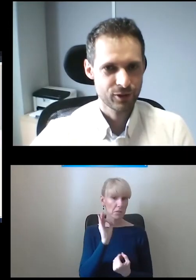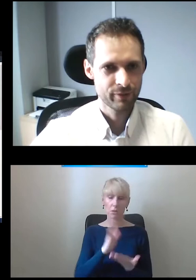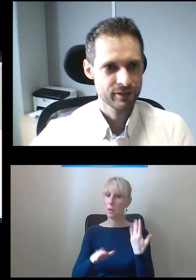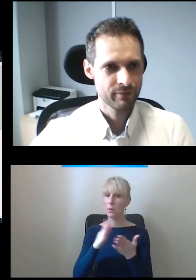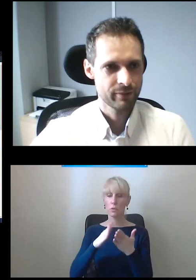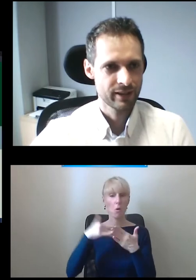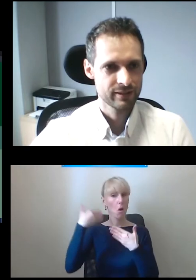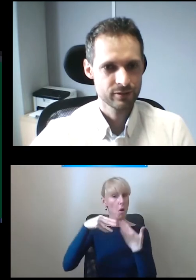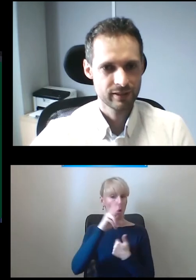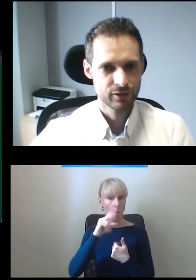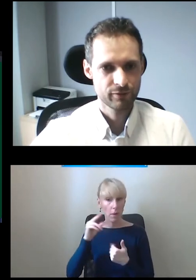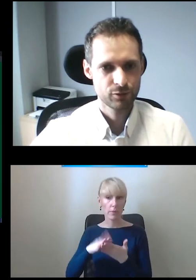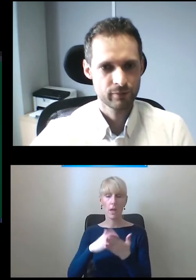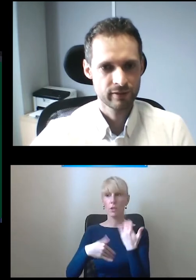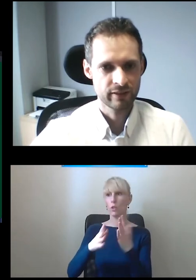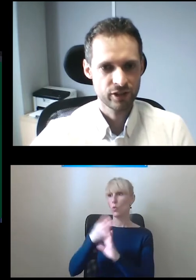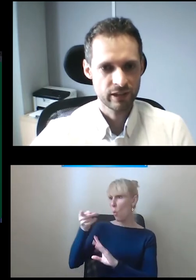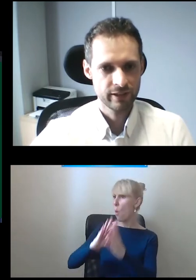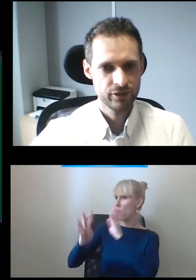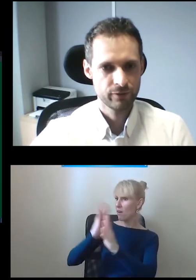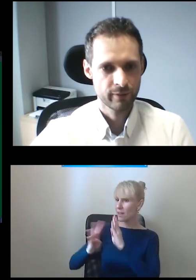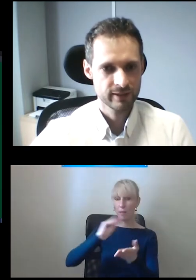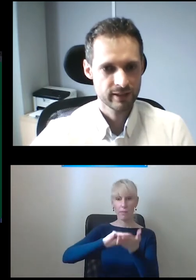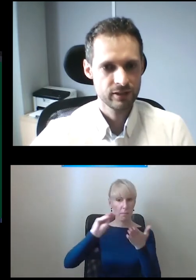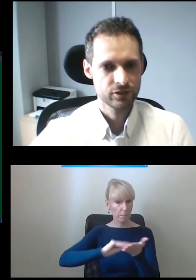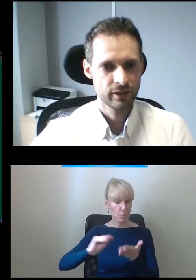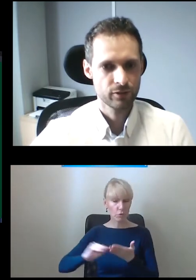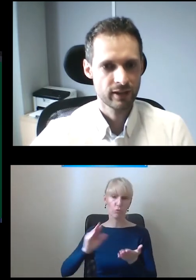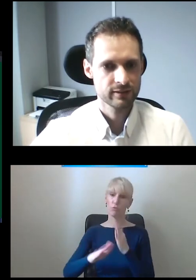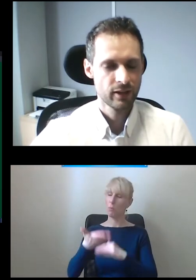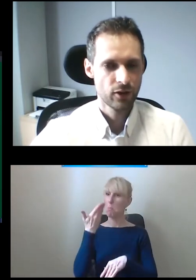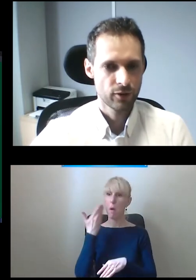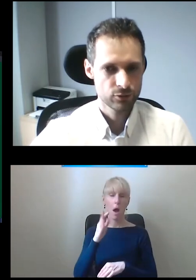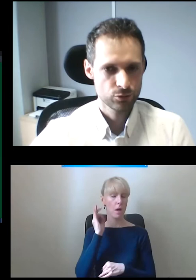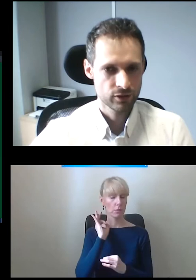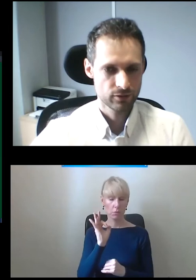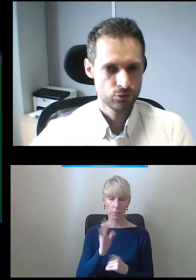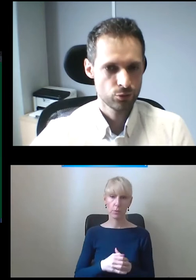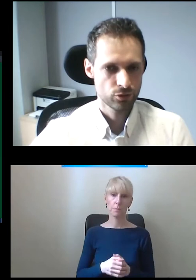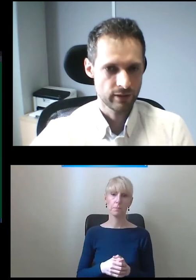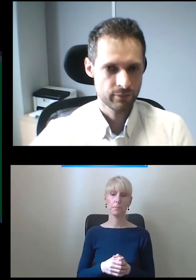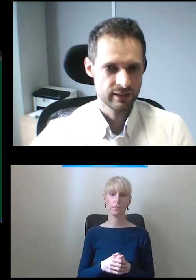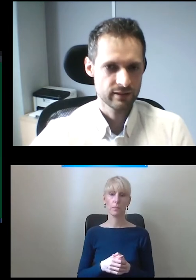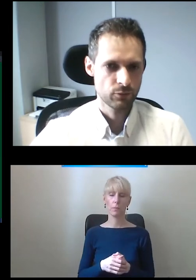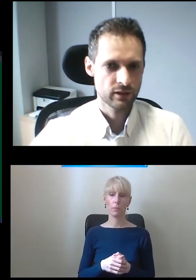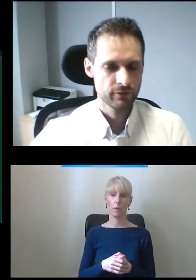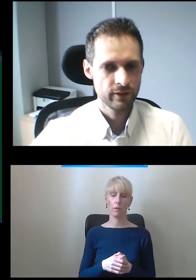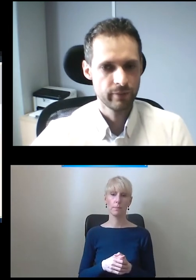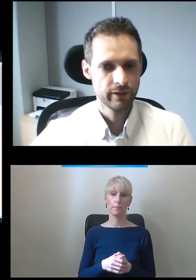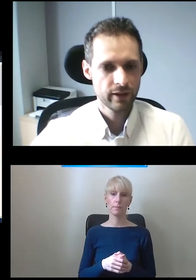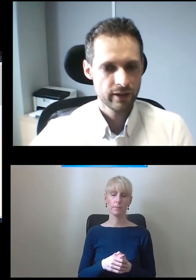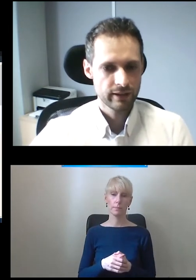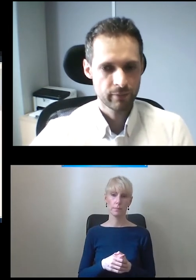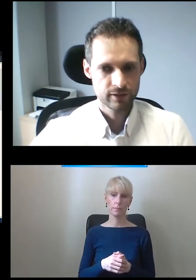komentarze mamy na stronie internetowej. Tu są nasi klienci, informacje techniczne o nas oraz dużo jakby zakładka